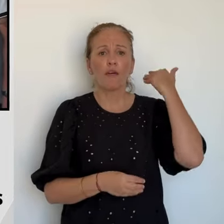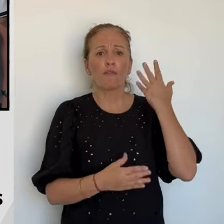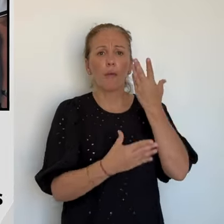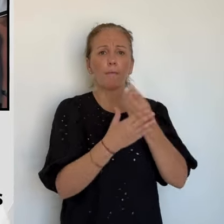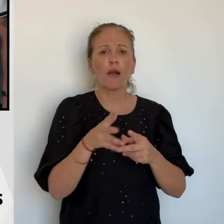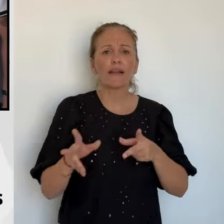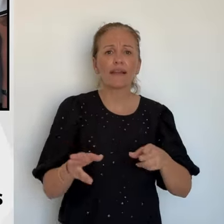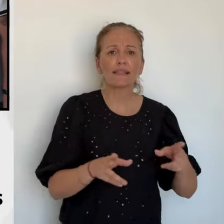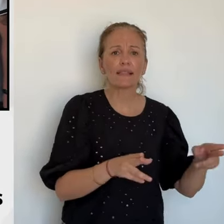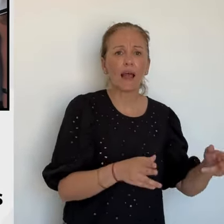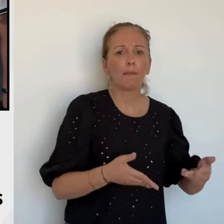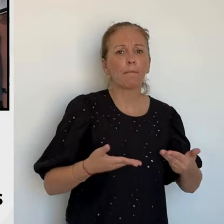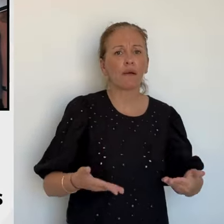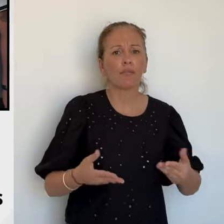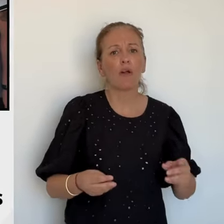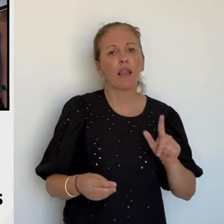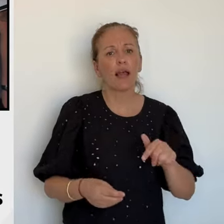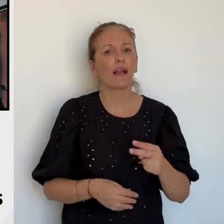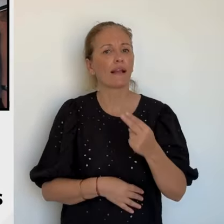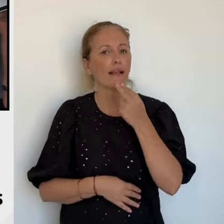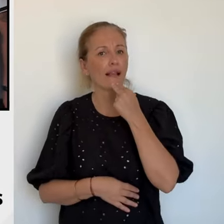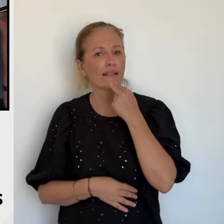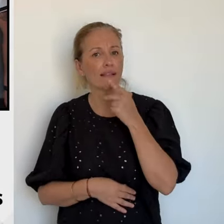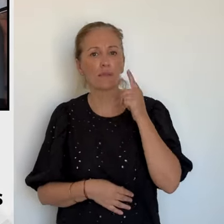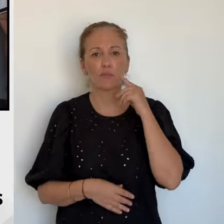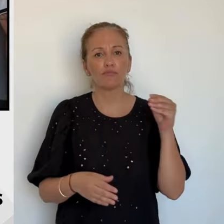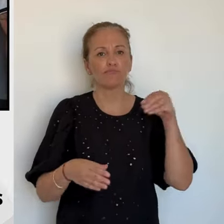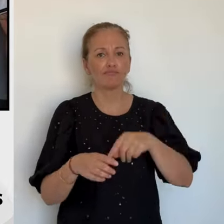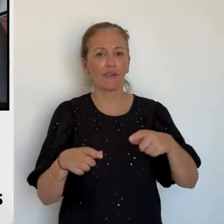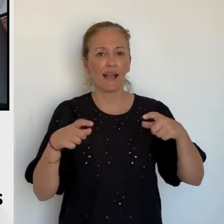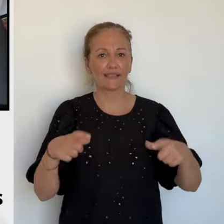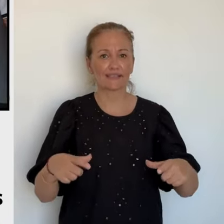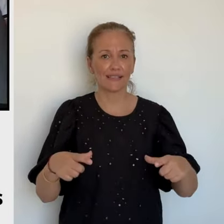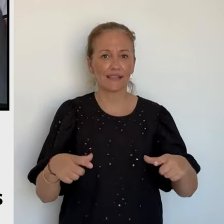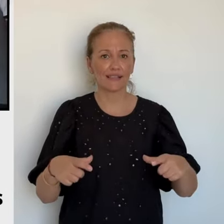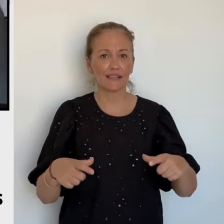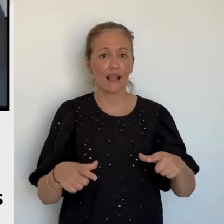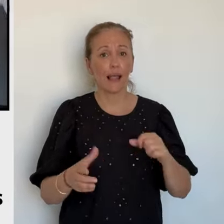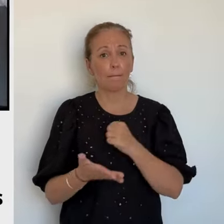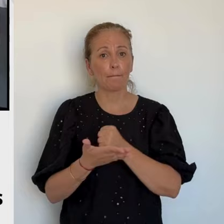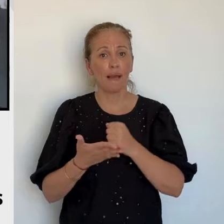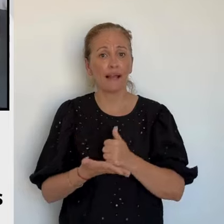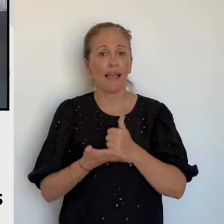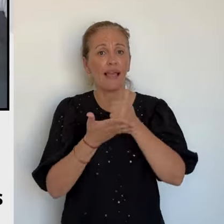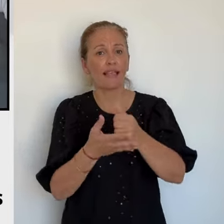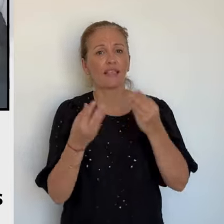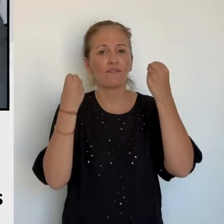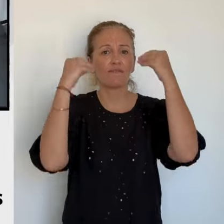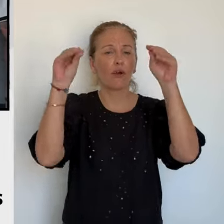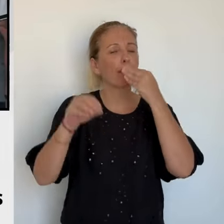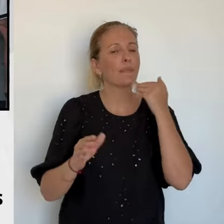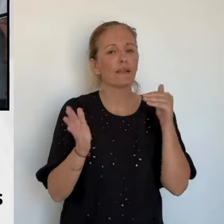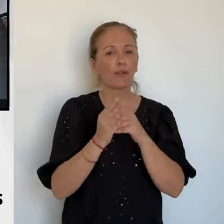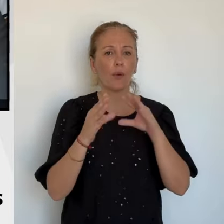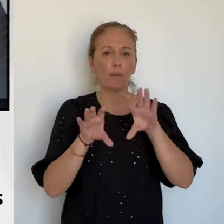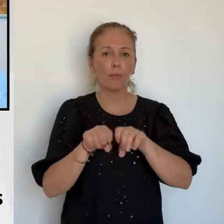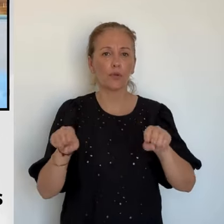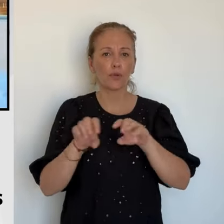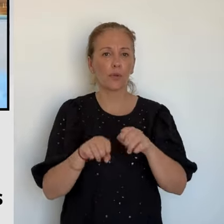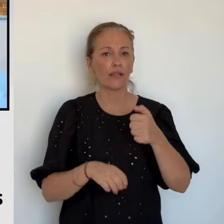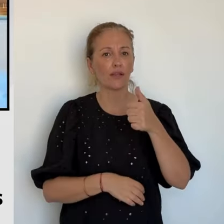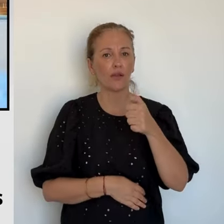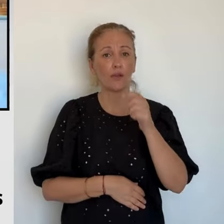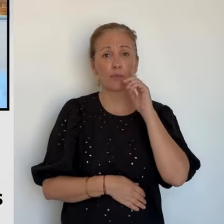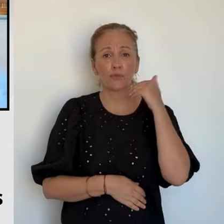manque des maillons, il manquait des maillons pour qu'on puisse le mettre en assiette avec toute la qualité reconnue.